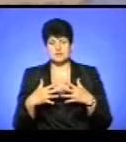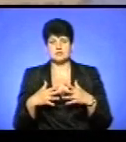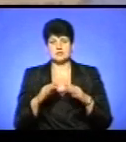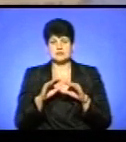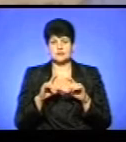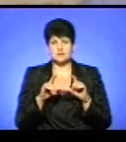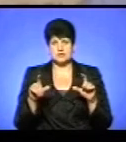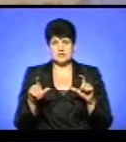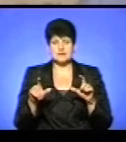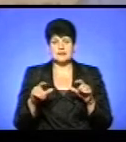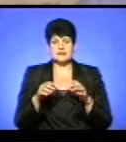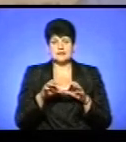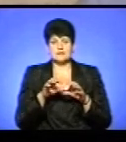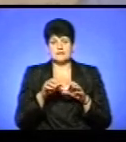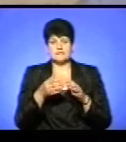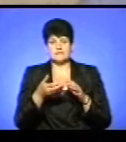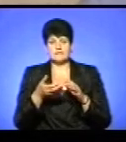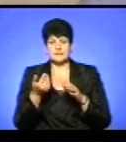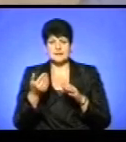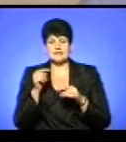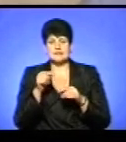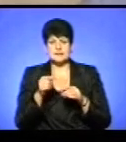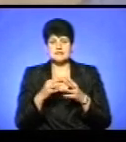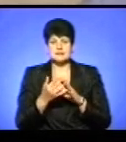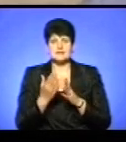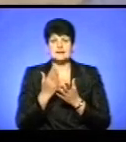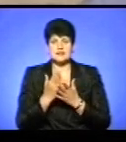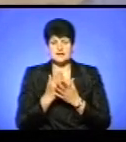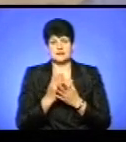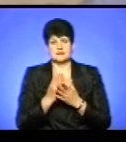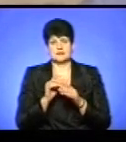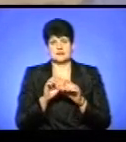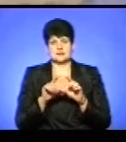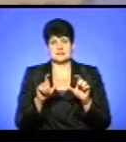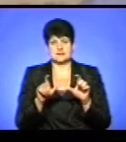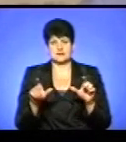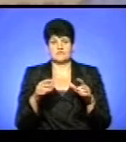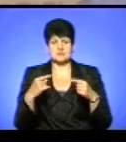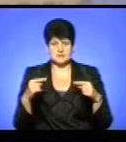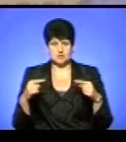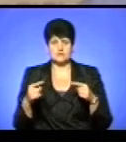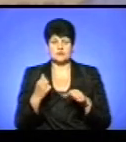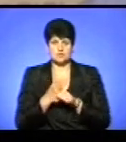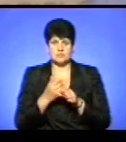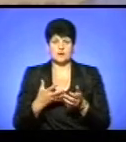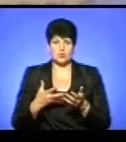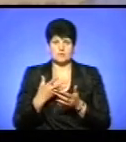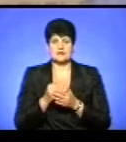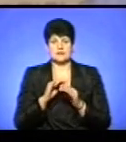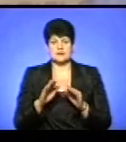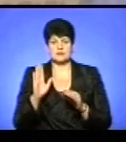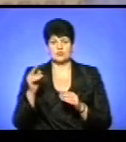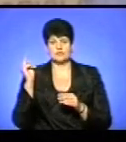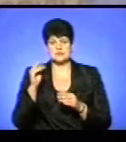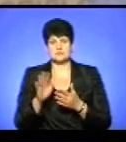району і вилучила в списку ті населені пункти, в яких є існуючі діючі дошкільні навчальні заклади. По всіх інших, вони здійснили оплату, і ці діти будуть навчатися